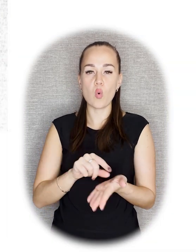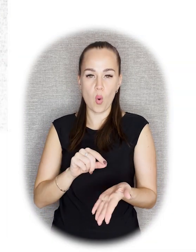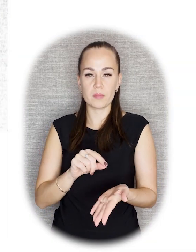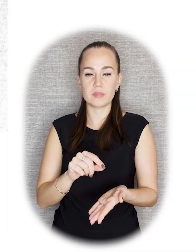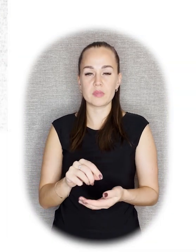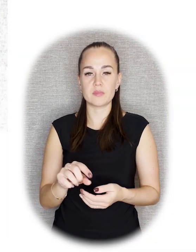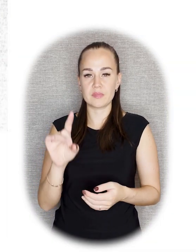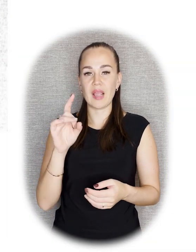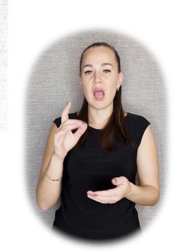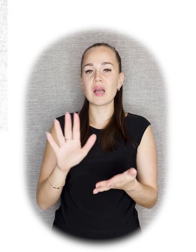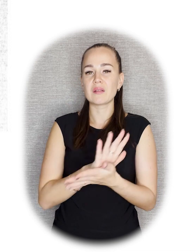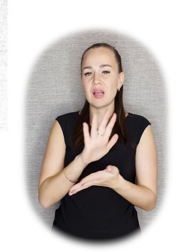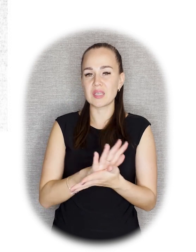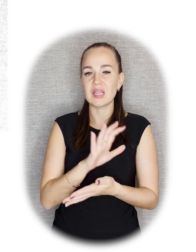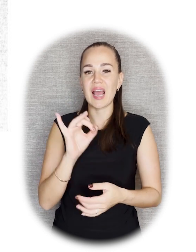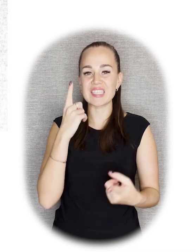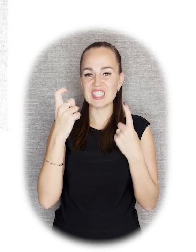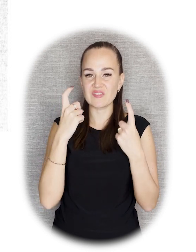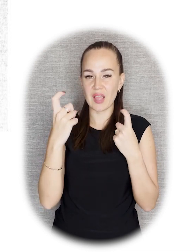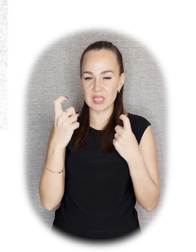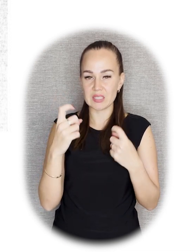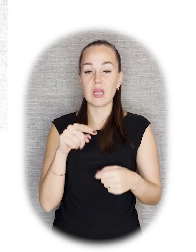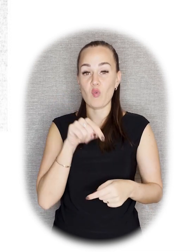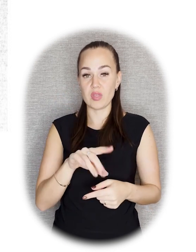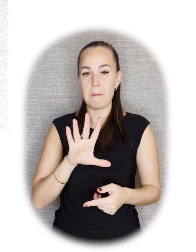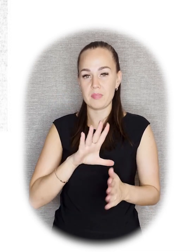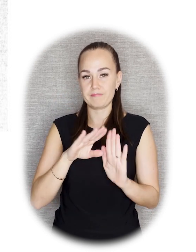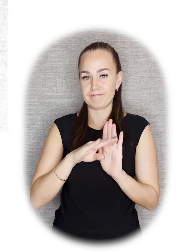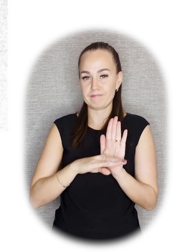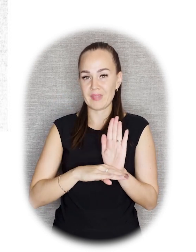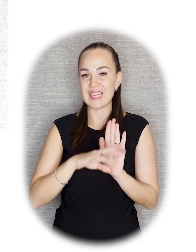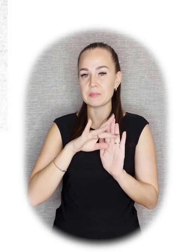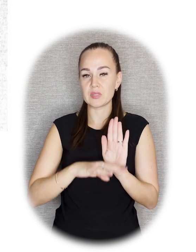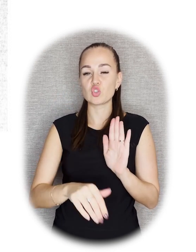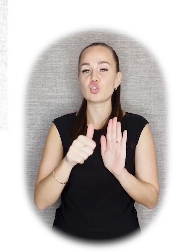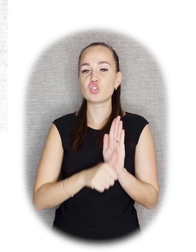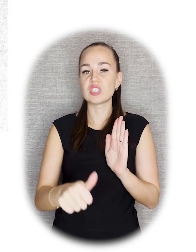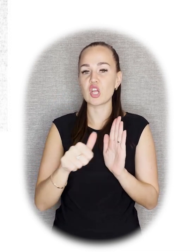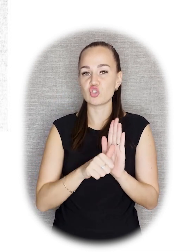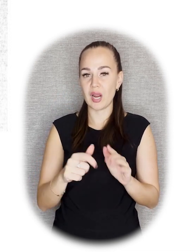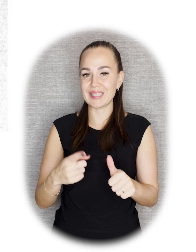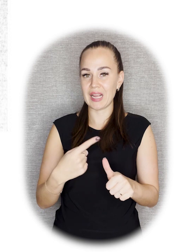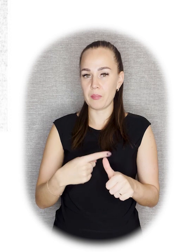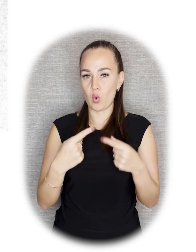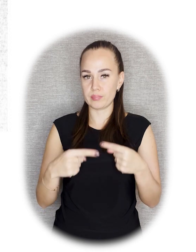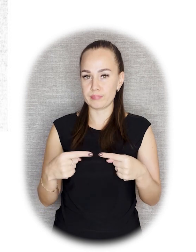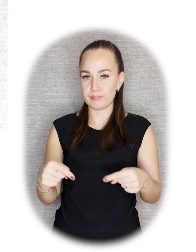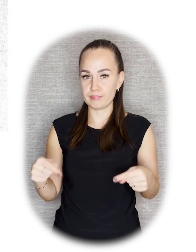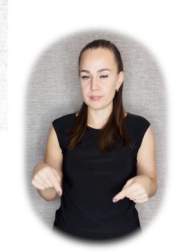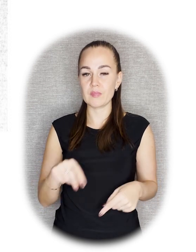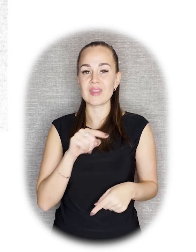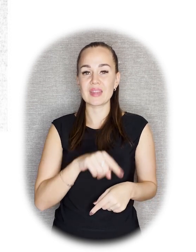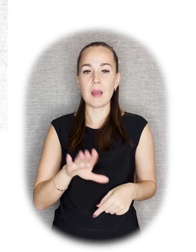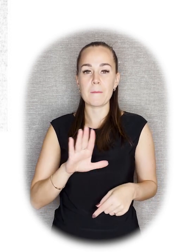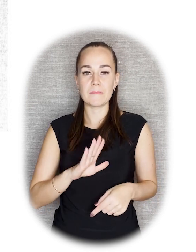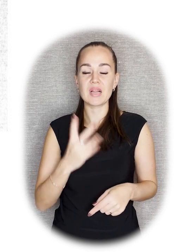в ЦИК», где как раз был опубликован список. Он включал 66 имен. И там было